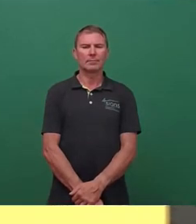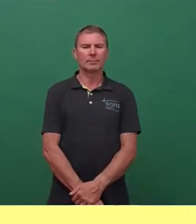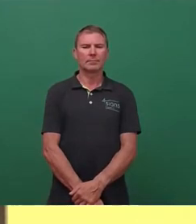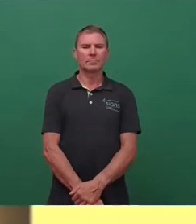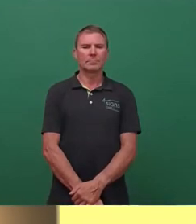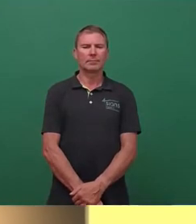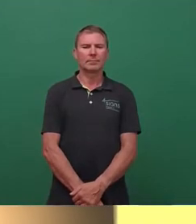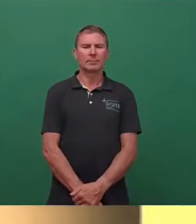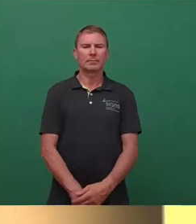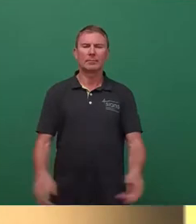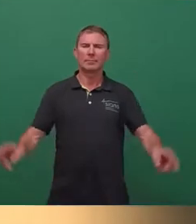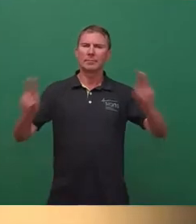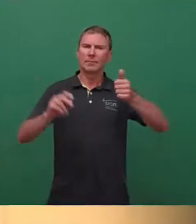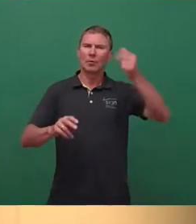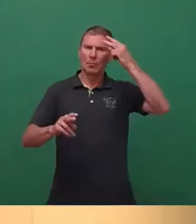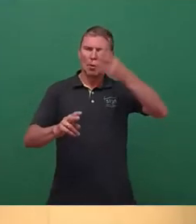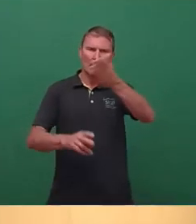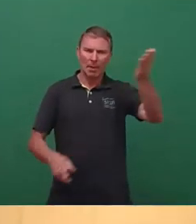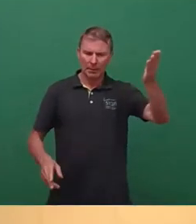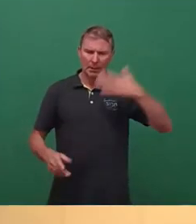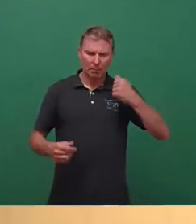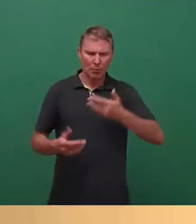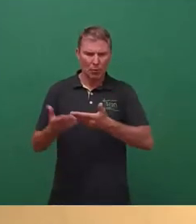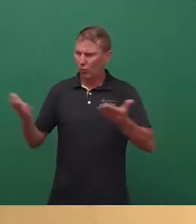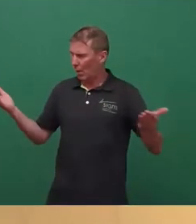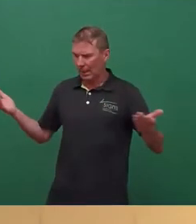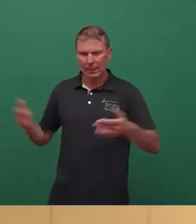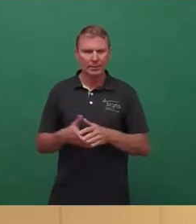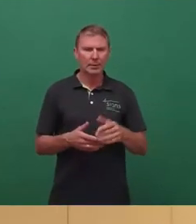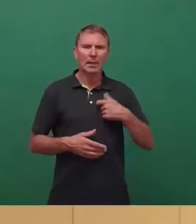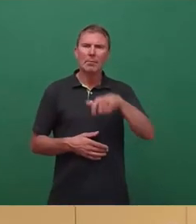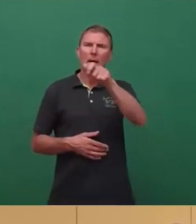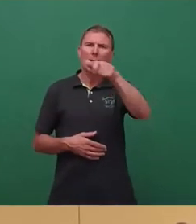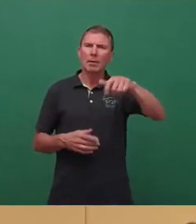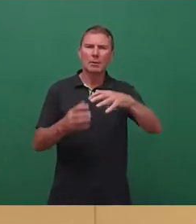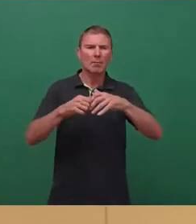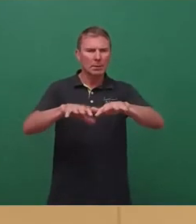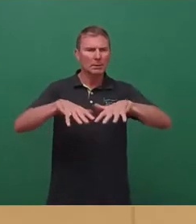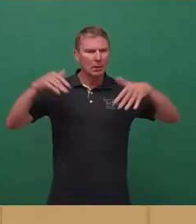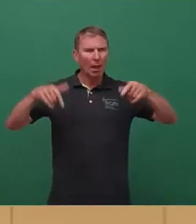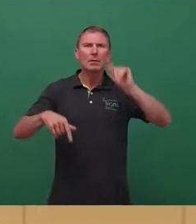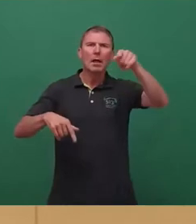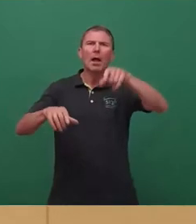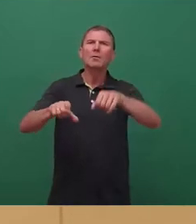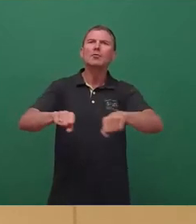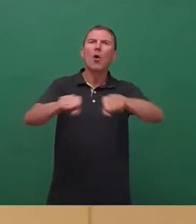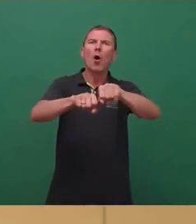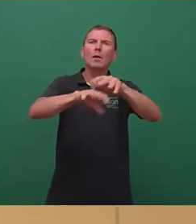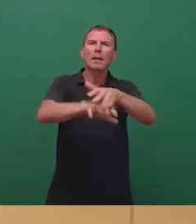Sehr geehrter Herr Oberbürgermeister, liebe Kolleginnen und Kollegen, liebe Menschen im Saal und draußen im Netz,